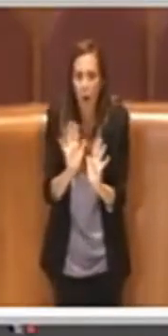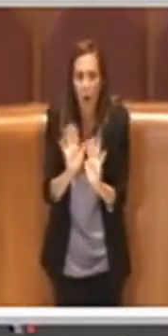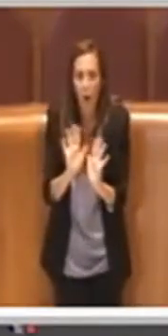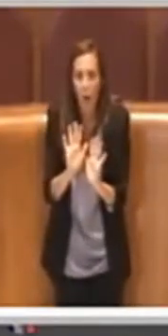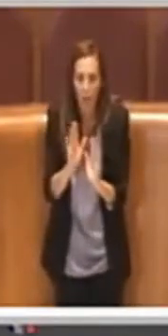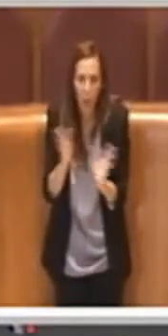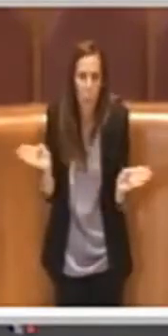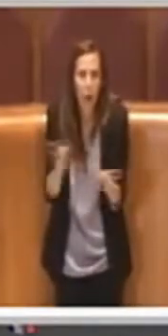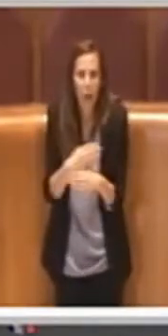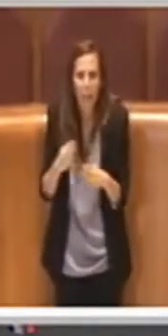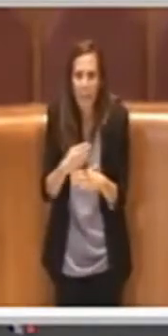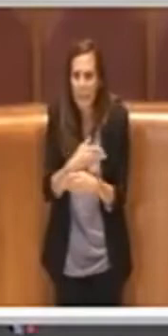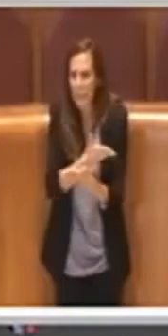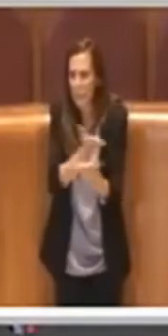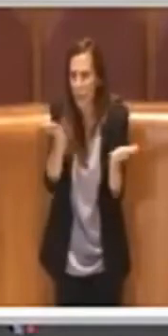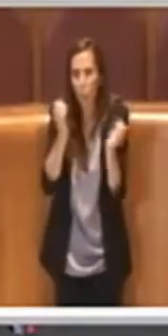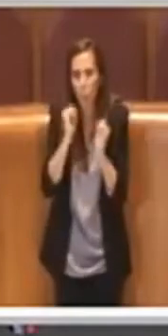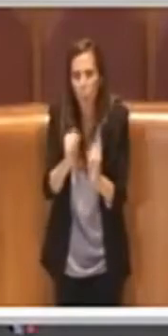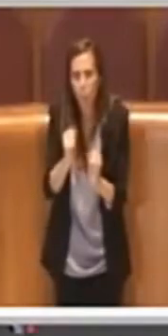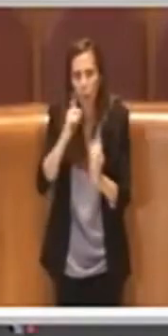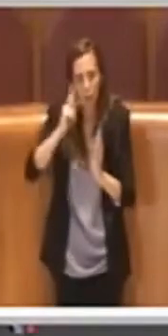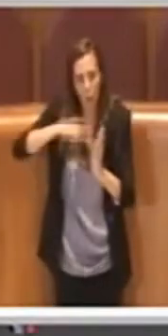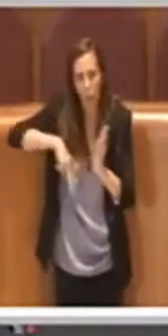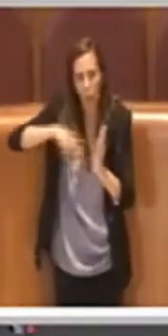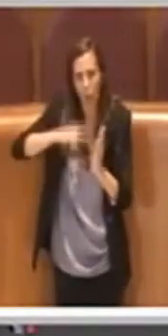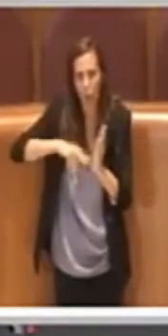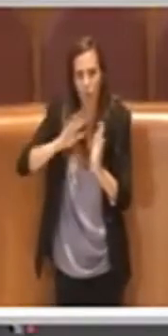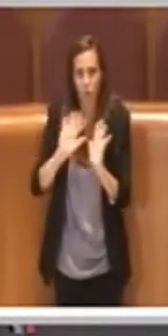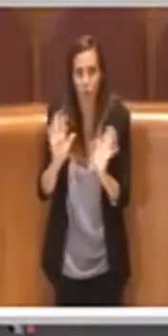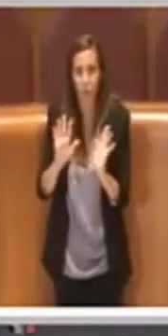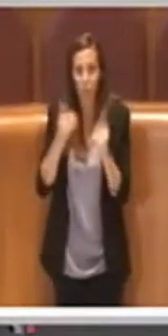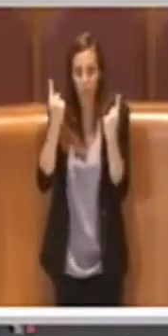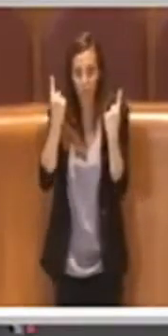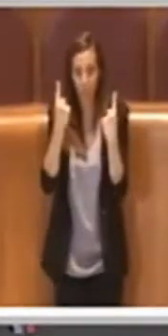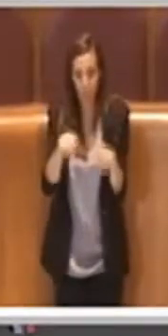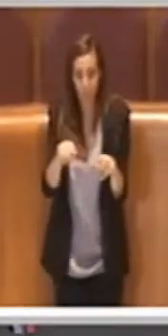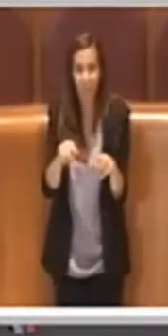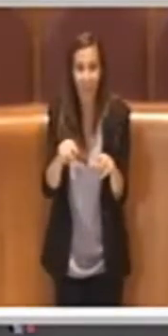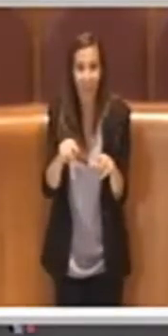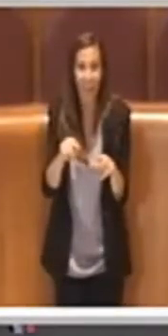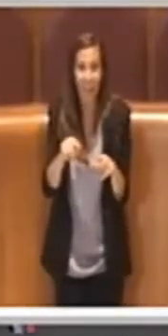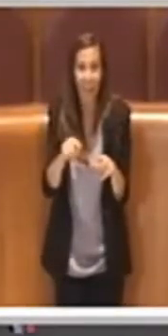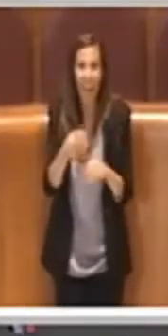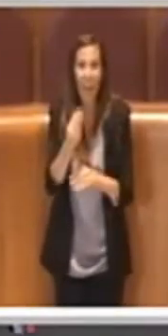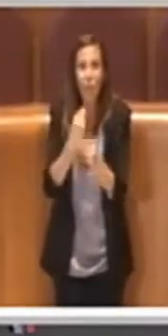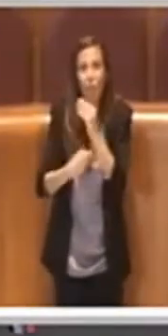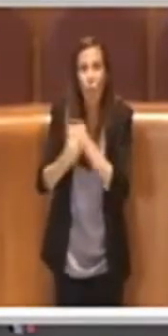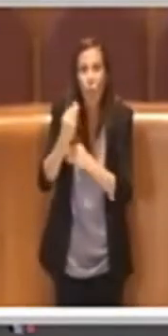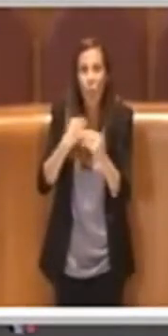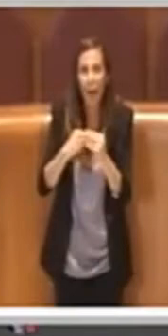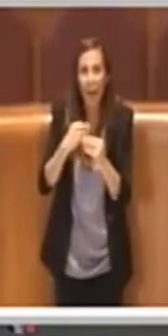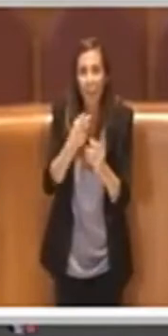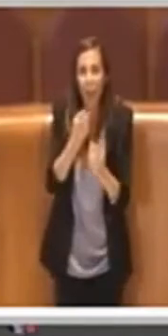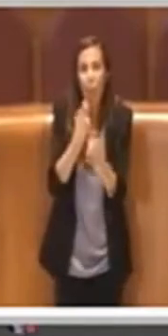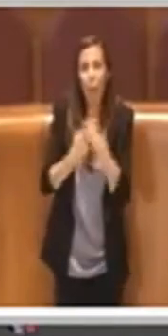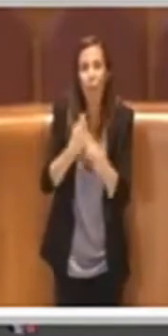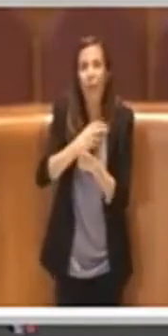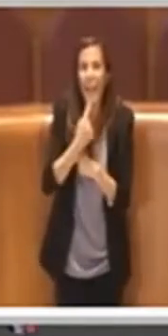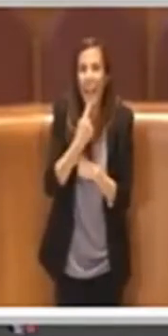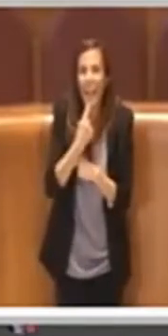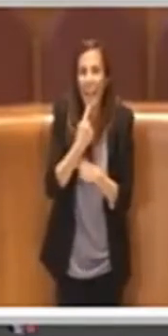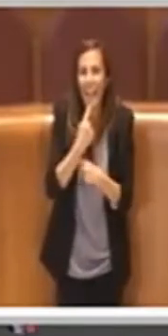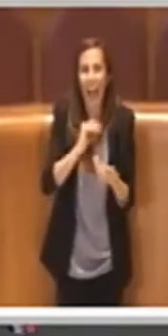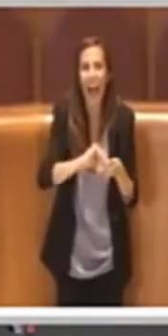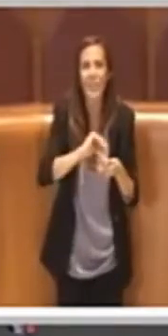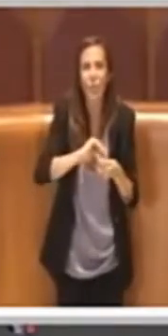vedere e chiaramente questa è una domanda che proviene dalle associazioni di categoria e anche tante volte in